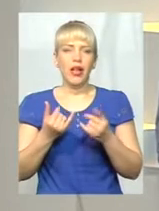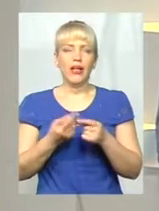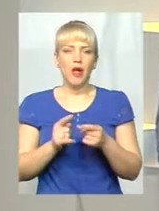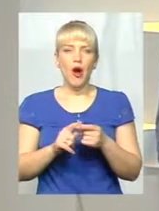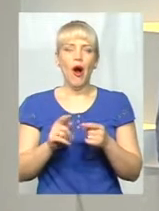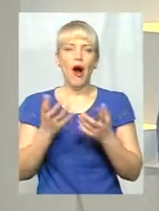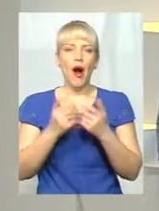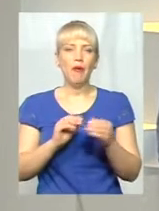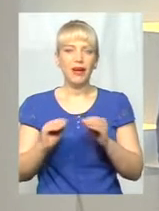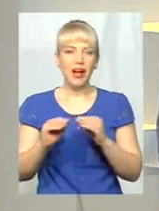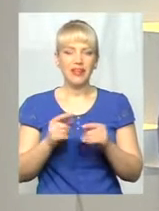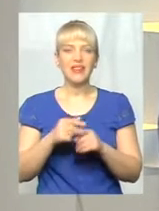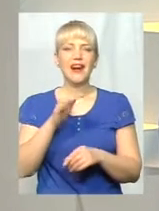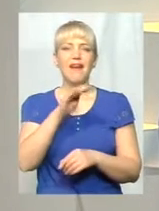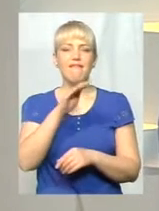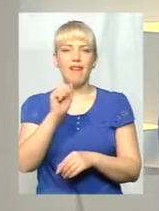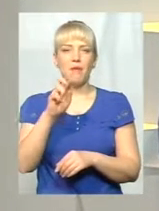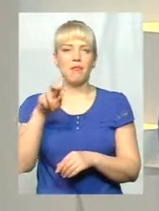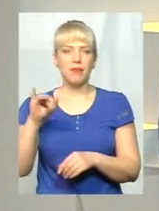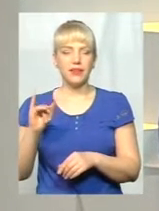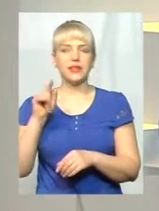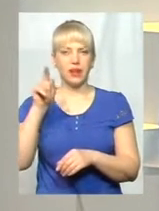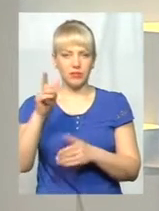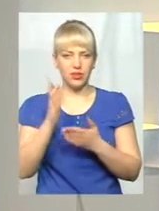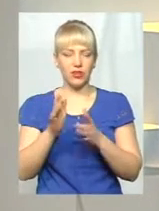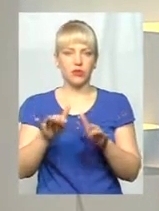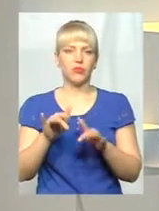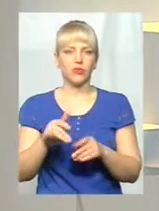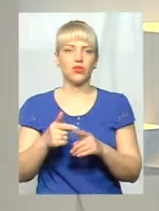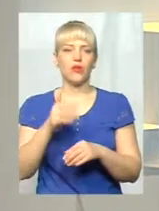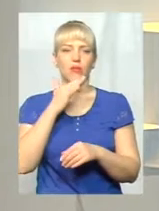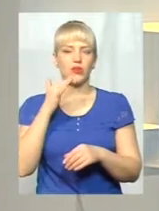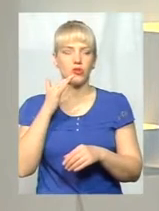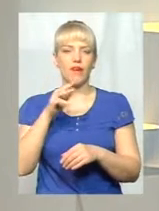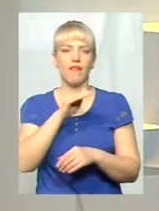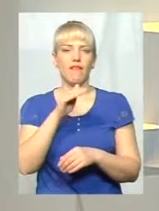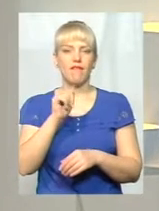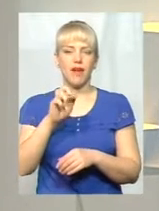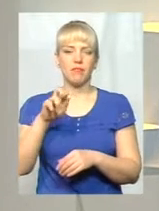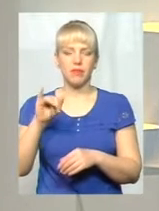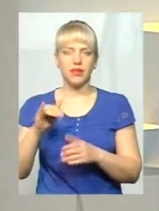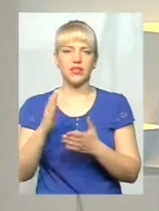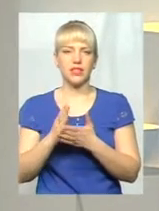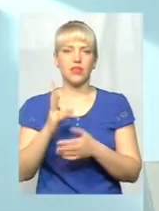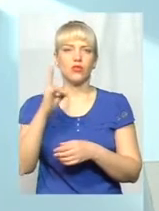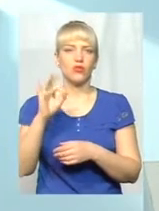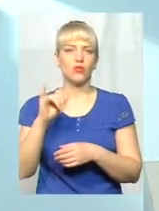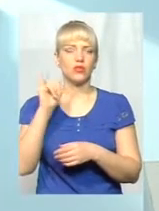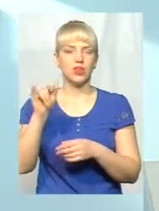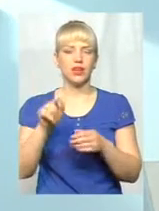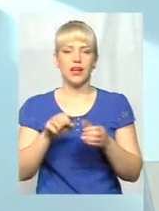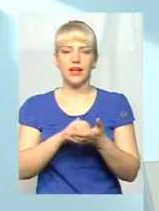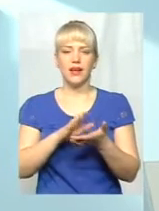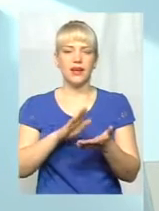А у ФАПах там є комп'ютери? В ФАПах, в багатьох ФАПах є комп'ютери, але там комп'ютерів, реєстрації там не буде.